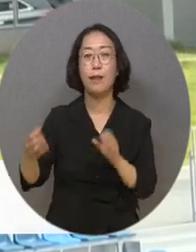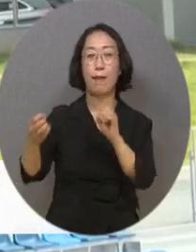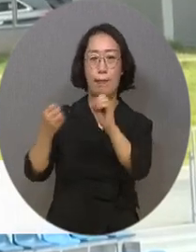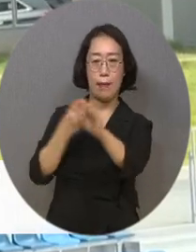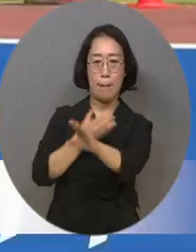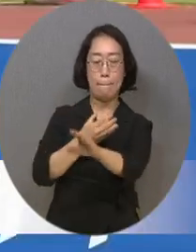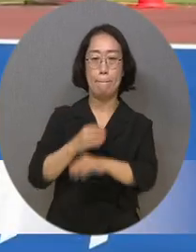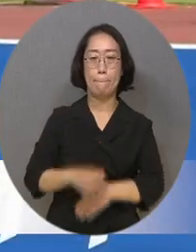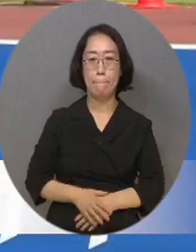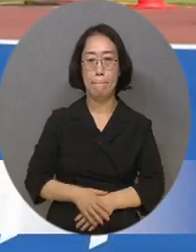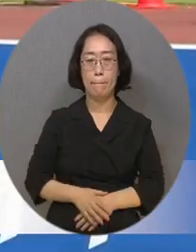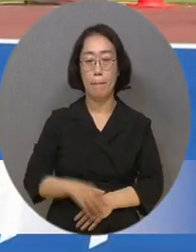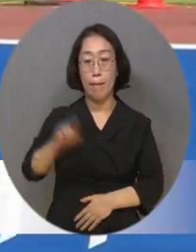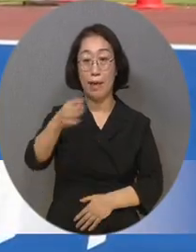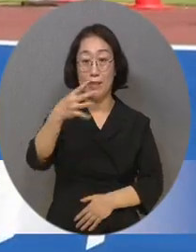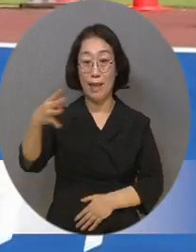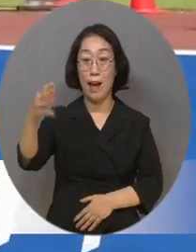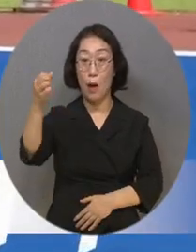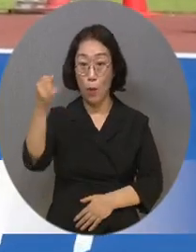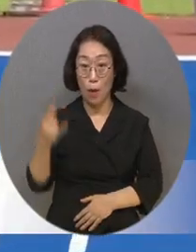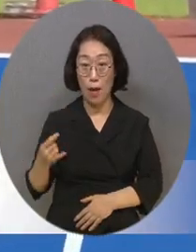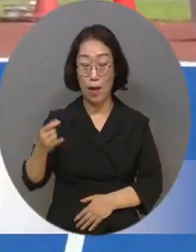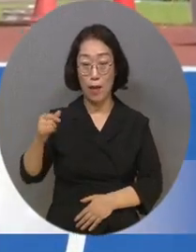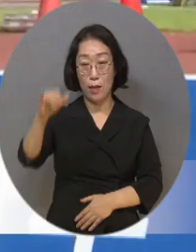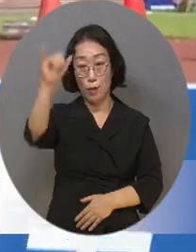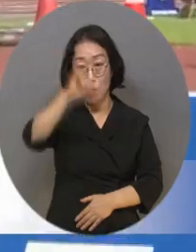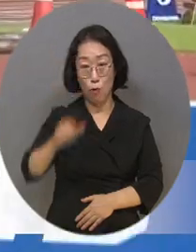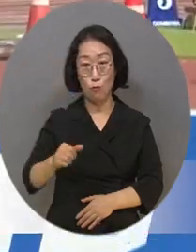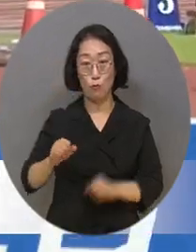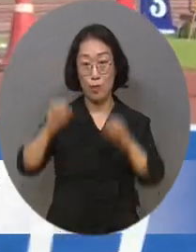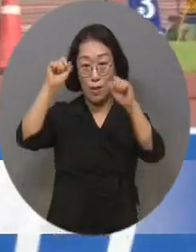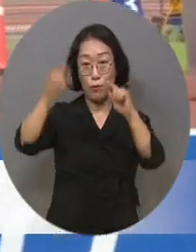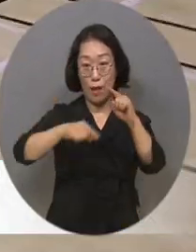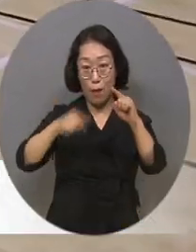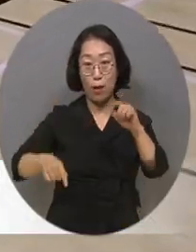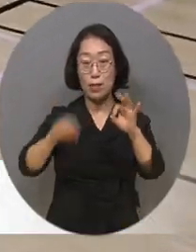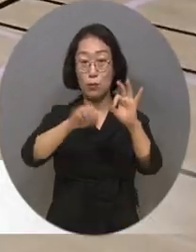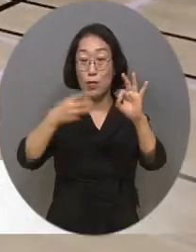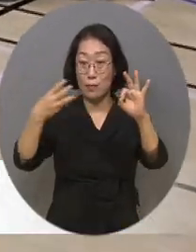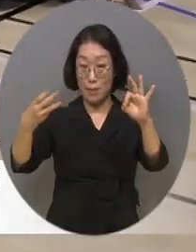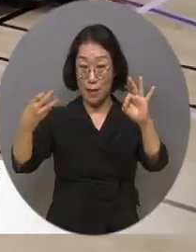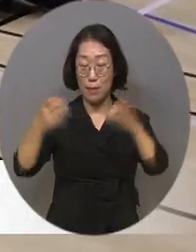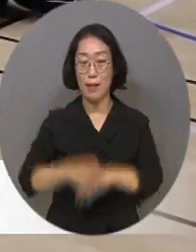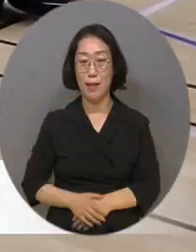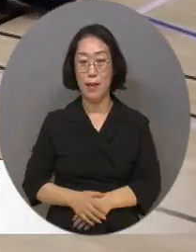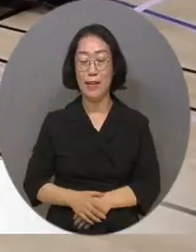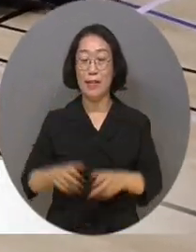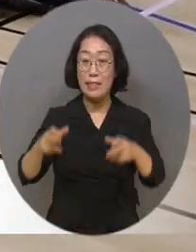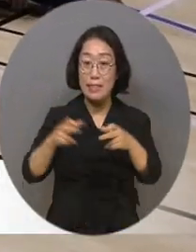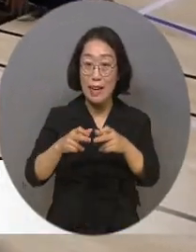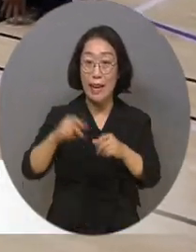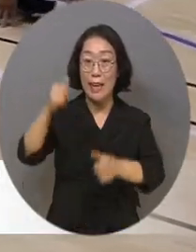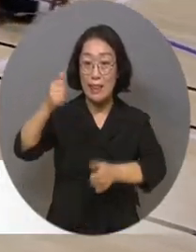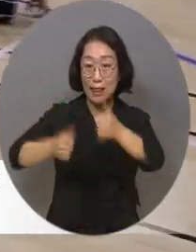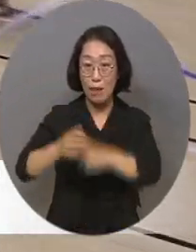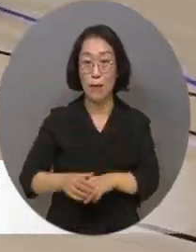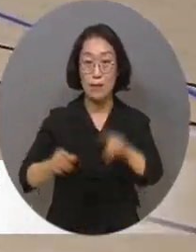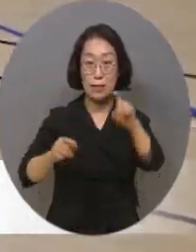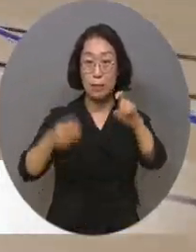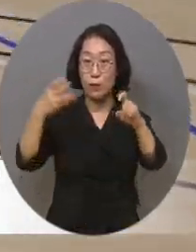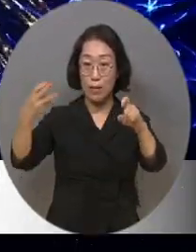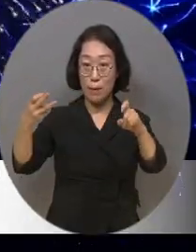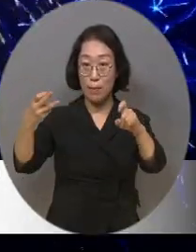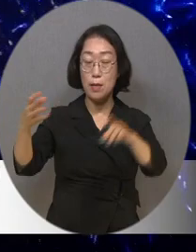제104회 전국체전은 오는 10월 13일부터 제43회 전국장애인체전은 11월